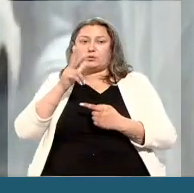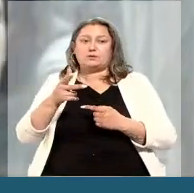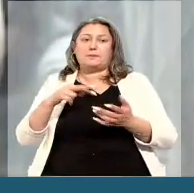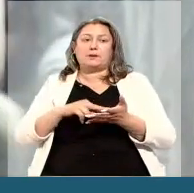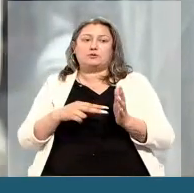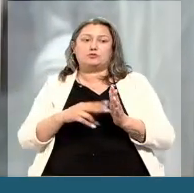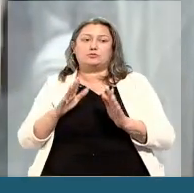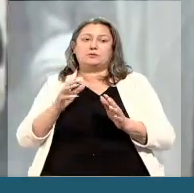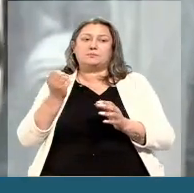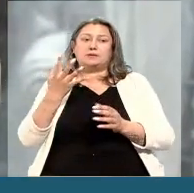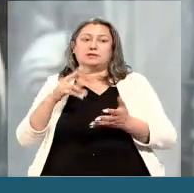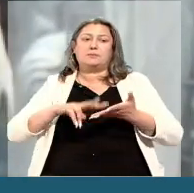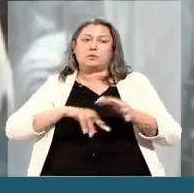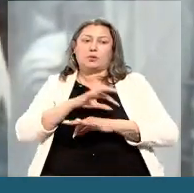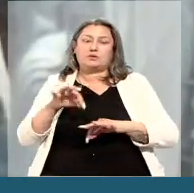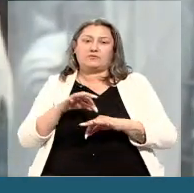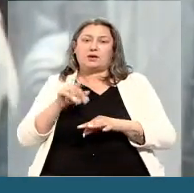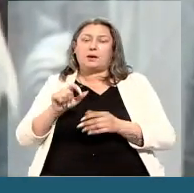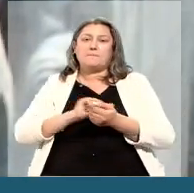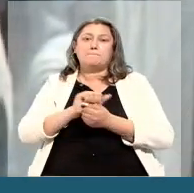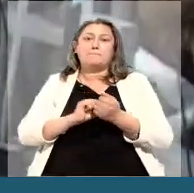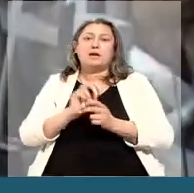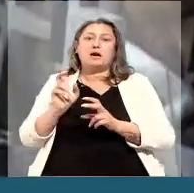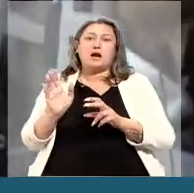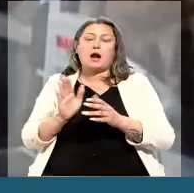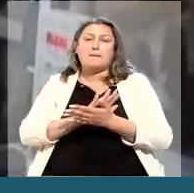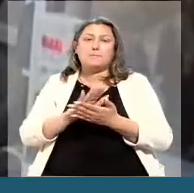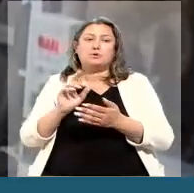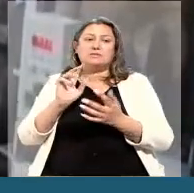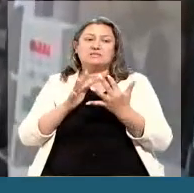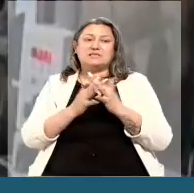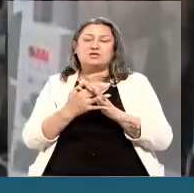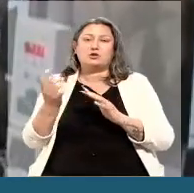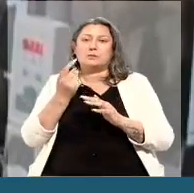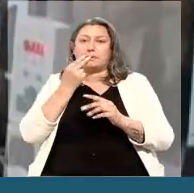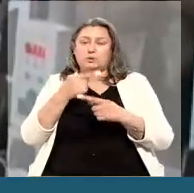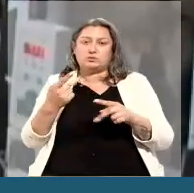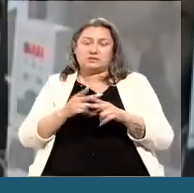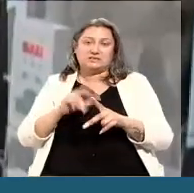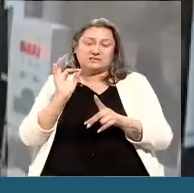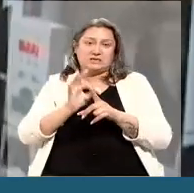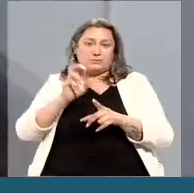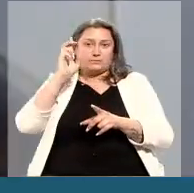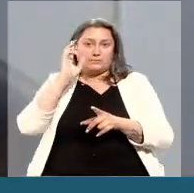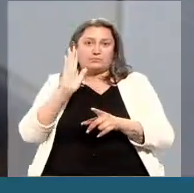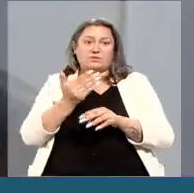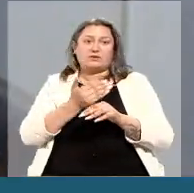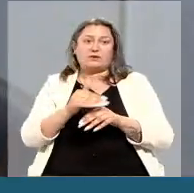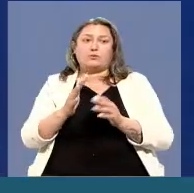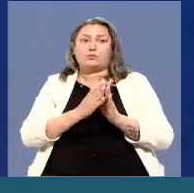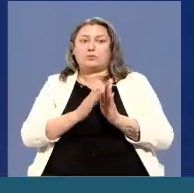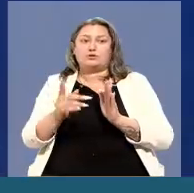қайта өндіу саласында 15 жобаны жүзеге асыру жоспарланы бұтыр. Бұл мақсатқа мемлекет тарапынан 107 миллиард тенгеден астам қаражат